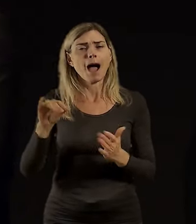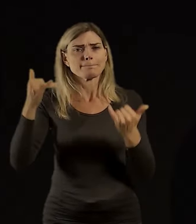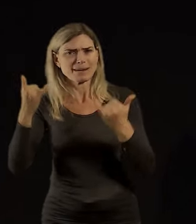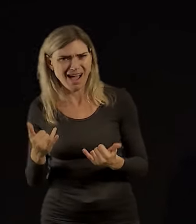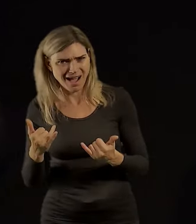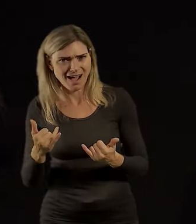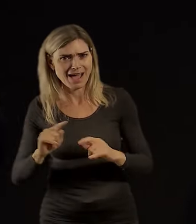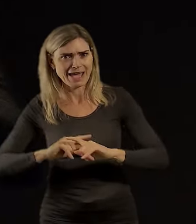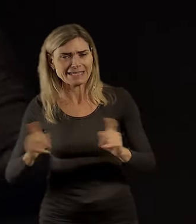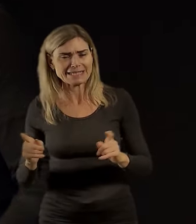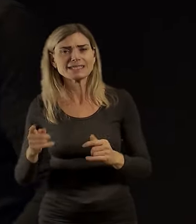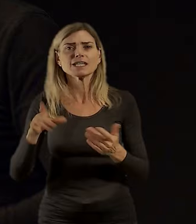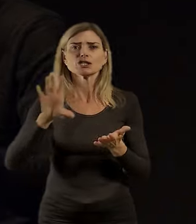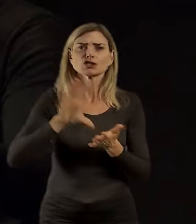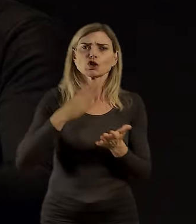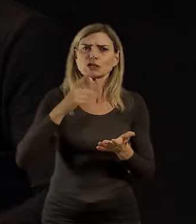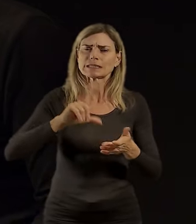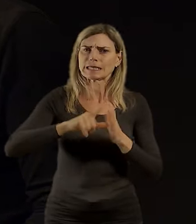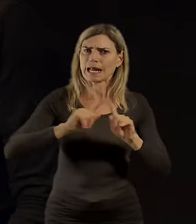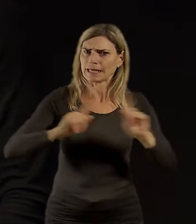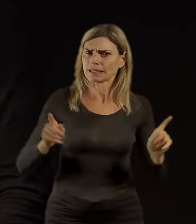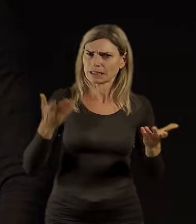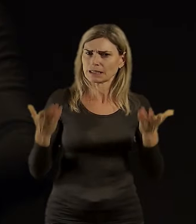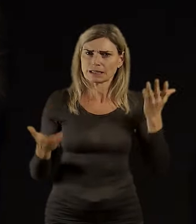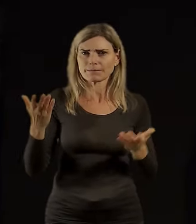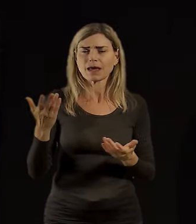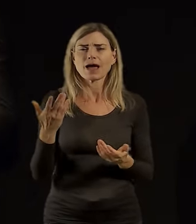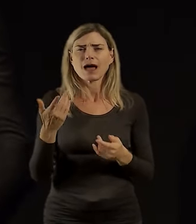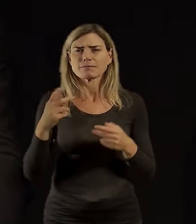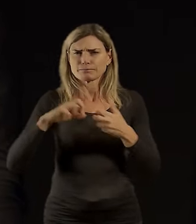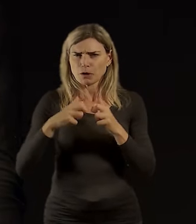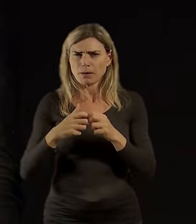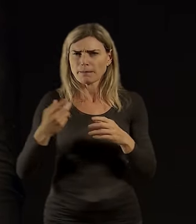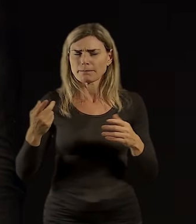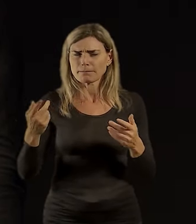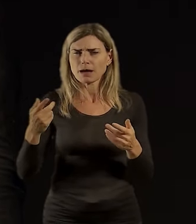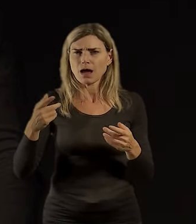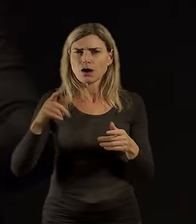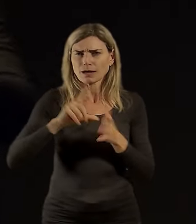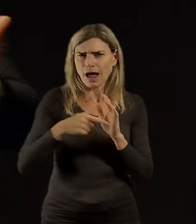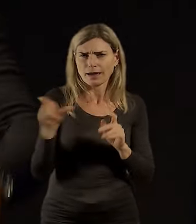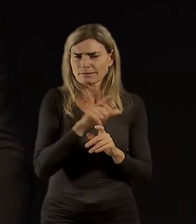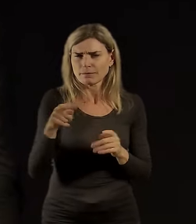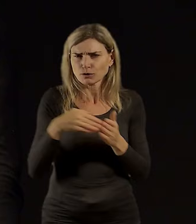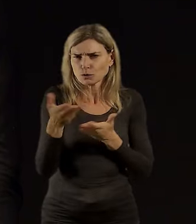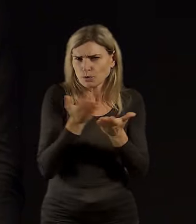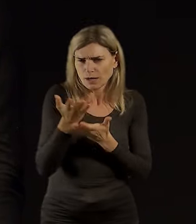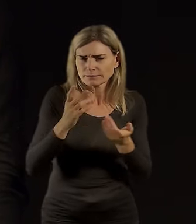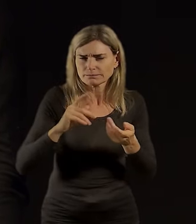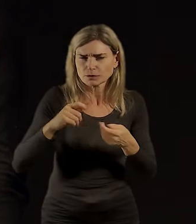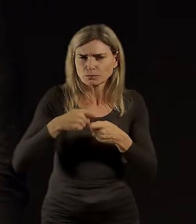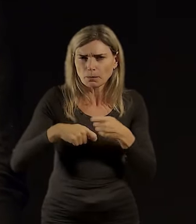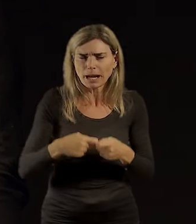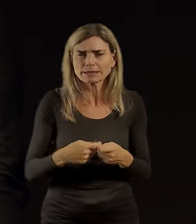A my jsme tady měli to setkání s těmi starosty, těch nejúspěšnějších vlastně obcí a měst ve středočeském kraji. Byl tady vlastně i současný